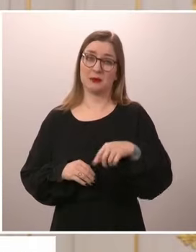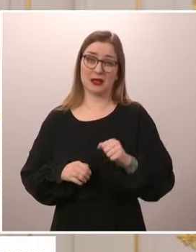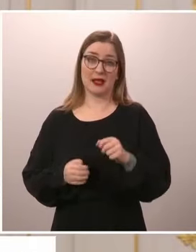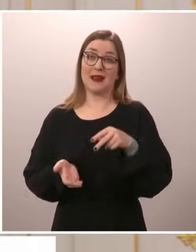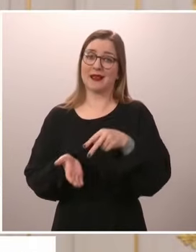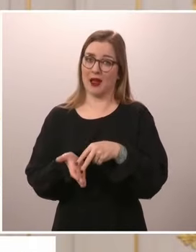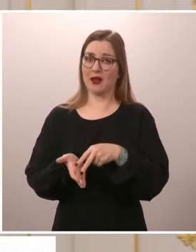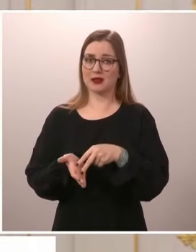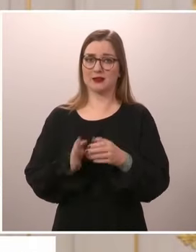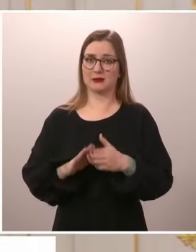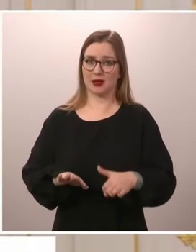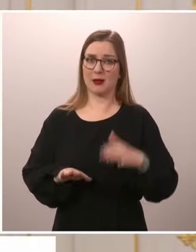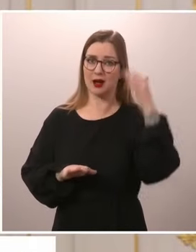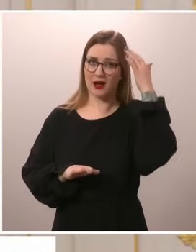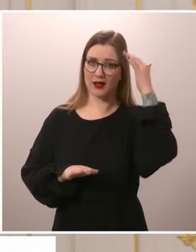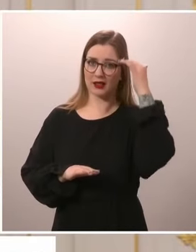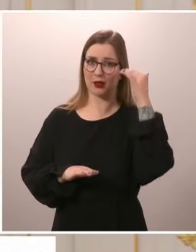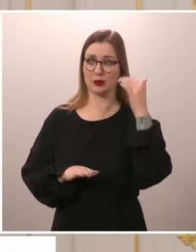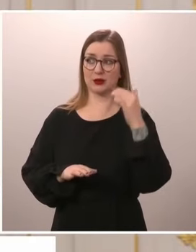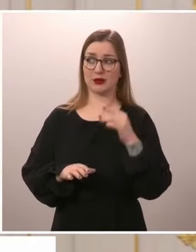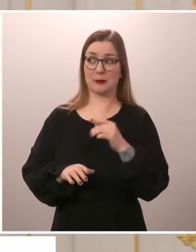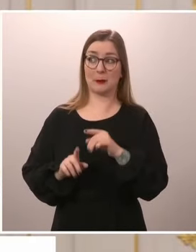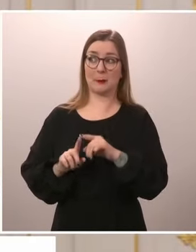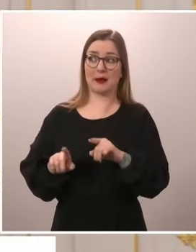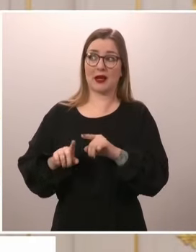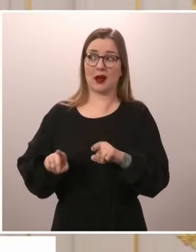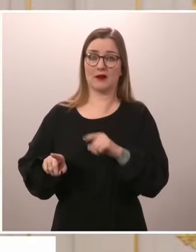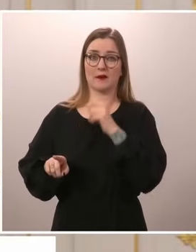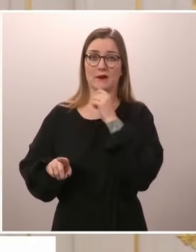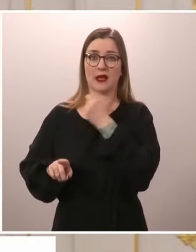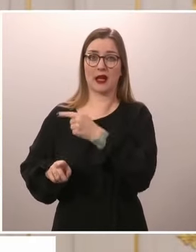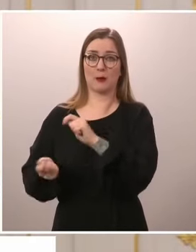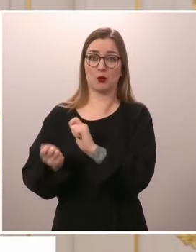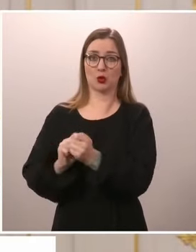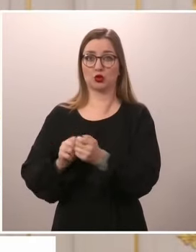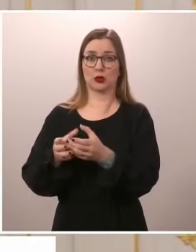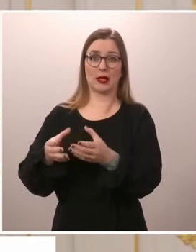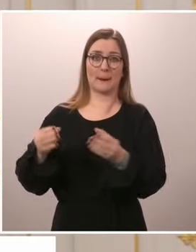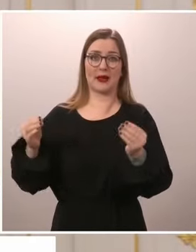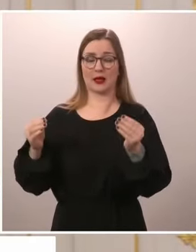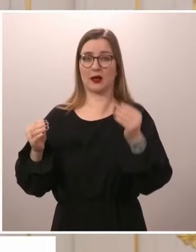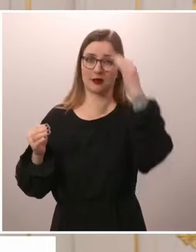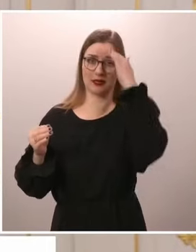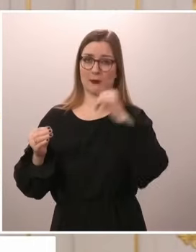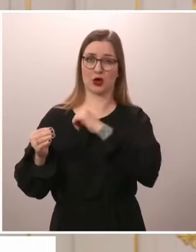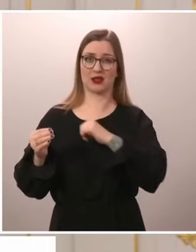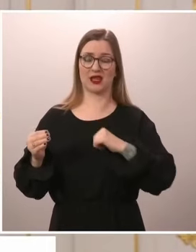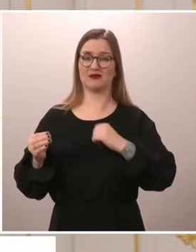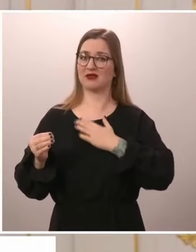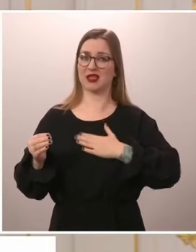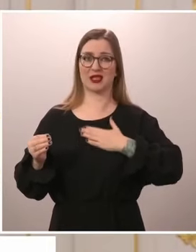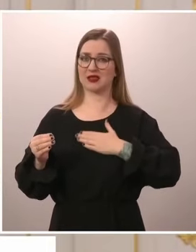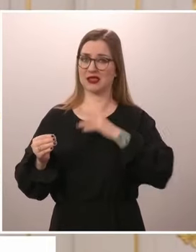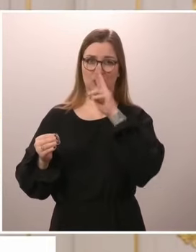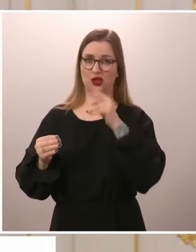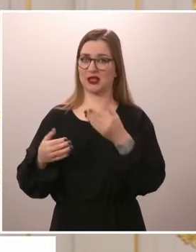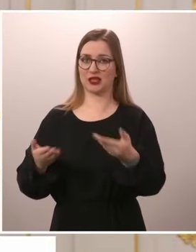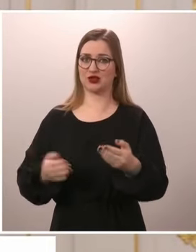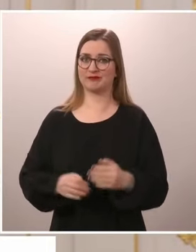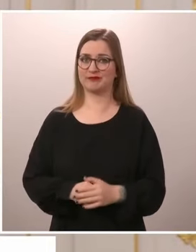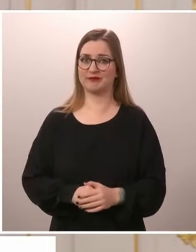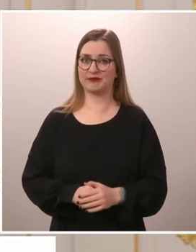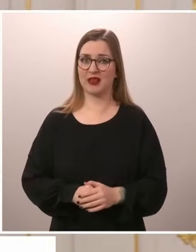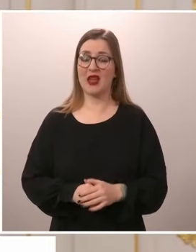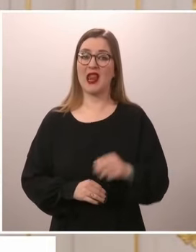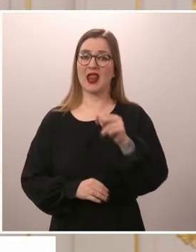nyt ihan lähiaikana näe, että Venäjä olisi jollain tavalla muuttumassa liberaaliksi, demokratiaksi valitettavasti. Navalnin kuolema on